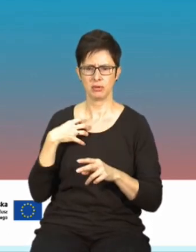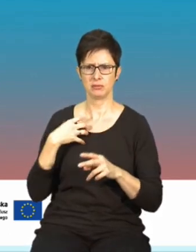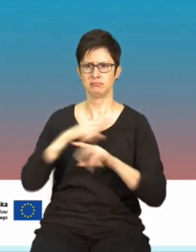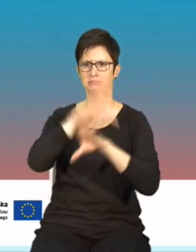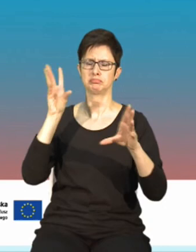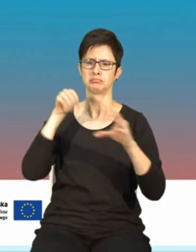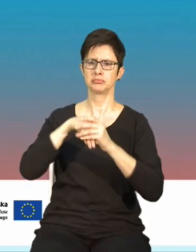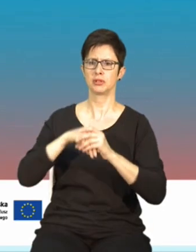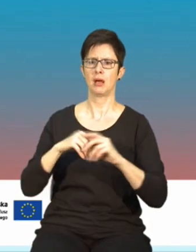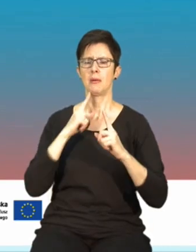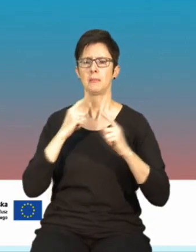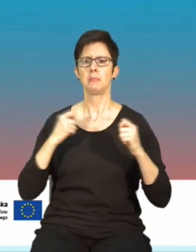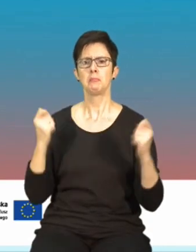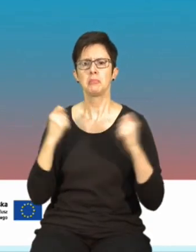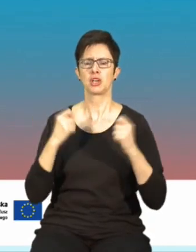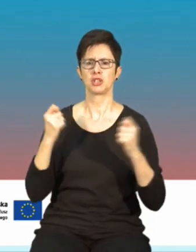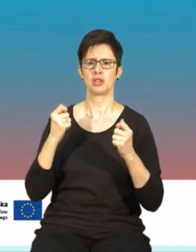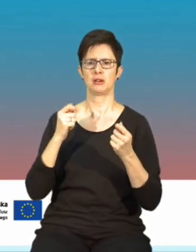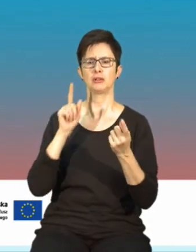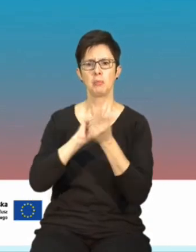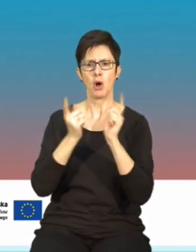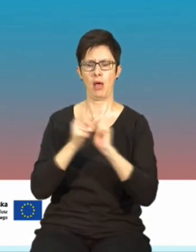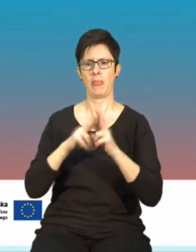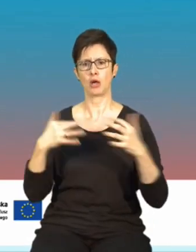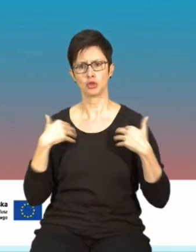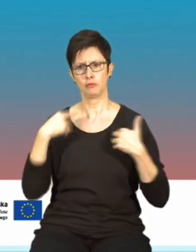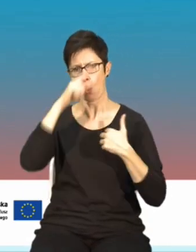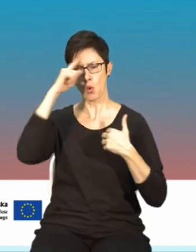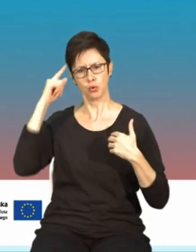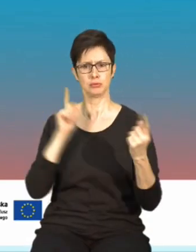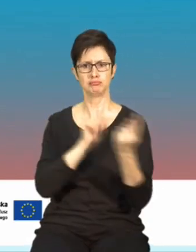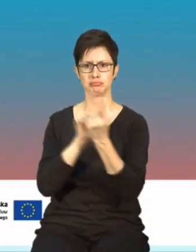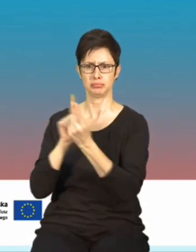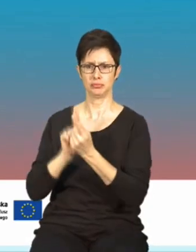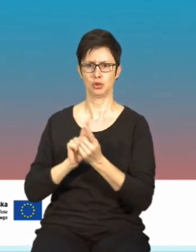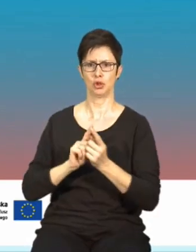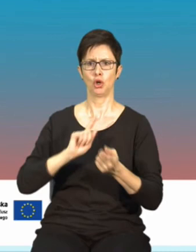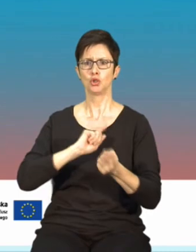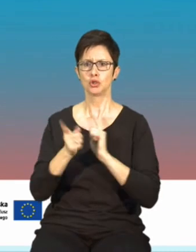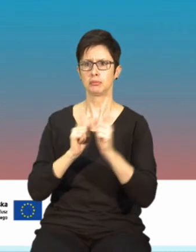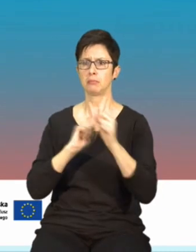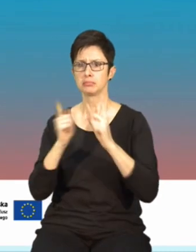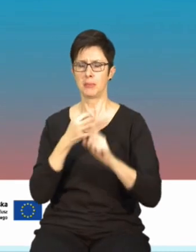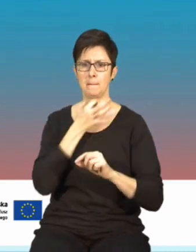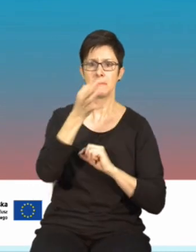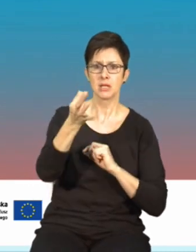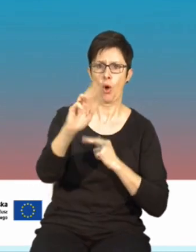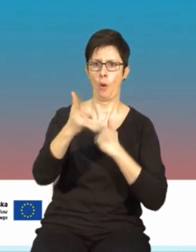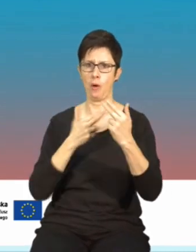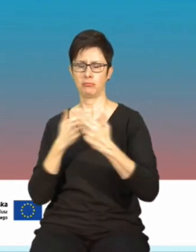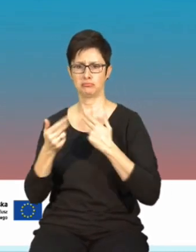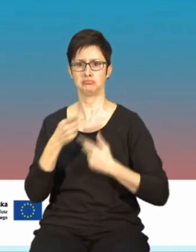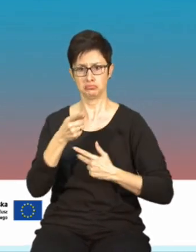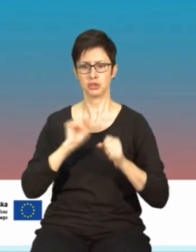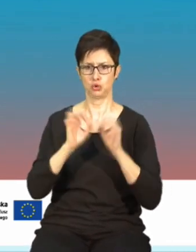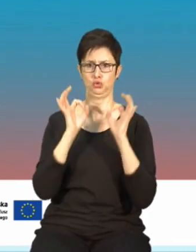piknikach naukowych czy w takich bezpośrednich spotkaniach, tam gdzie jest możliwość szybkiej interakcji, zadawania pytań.